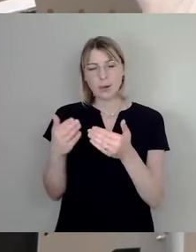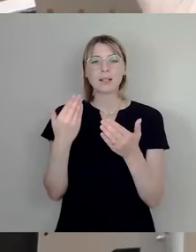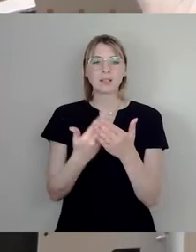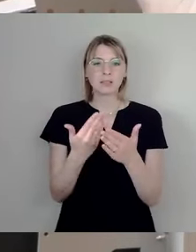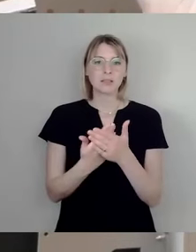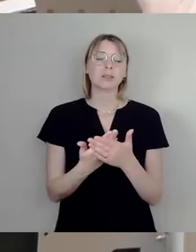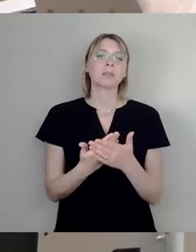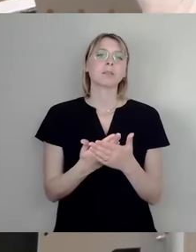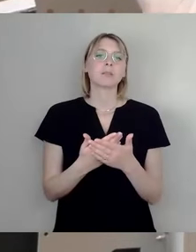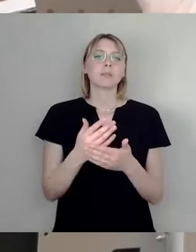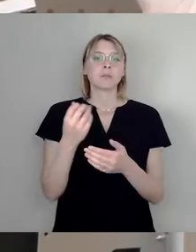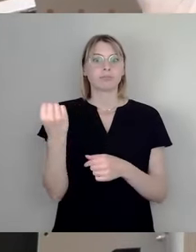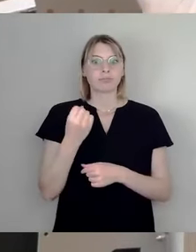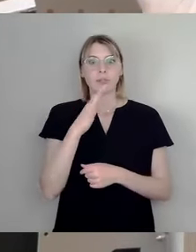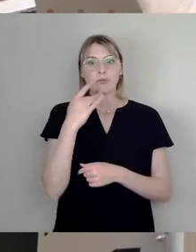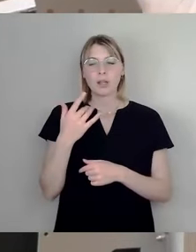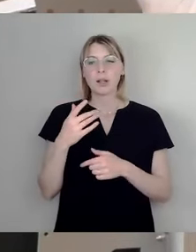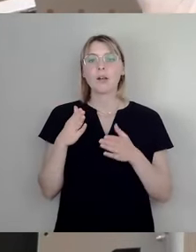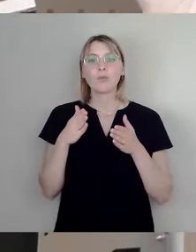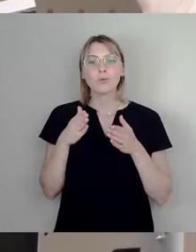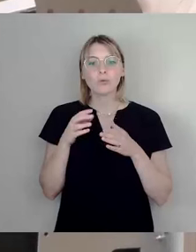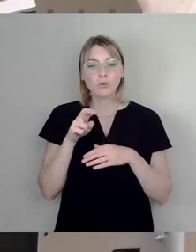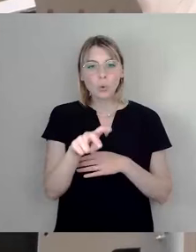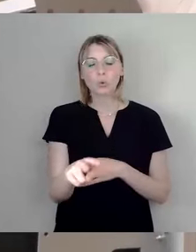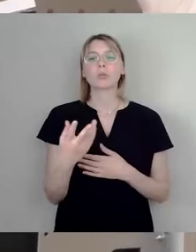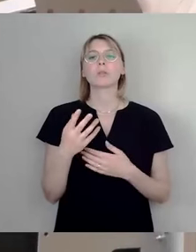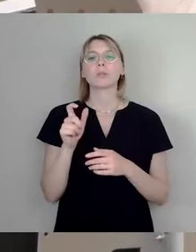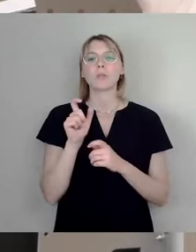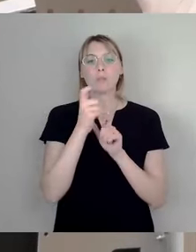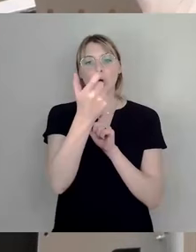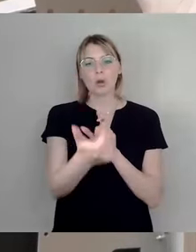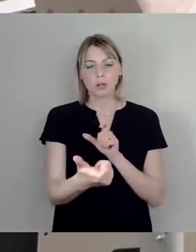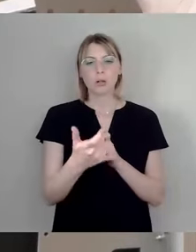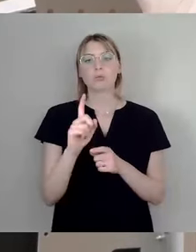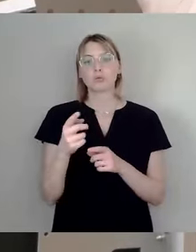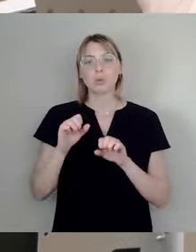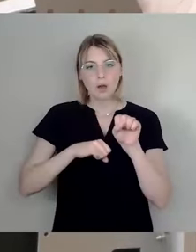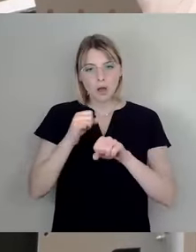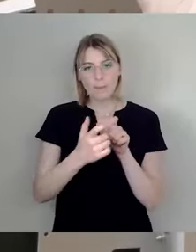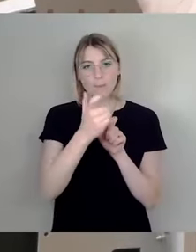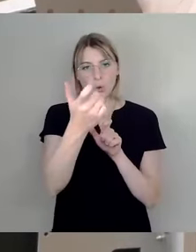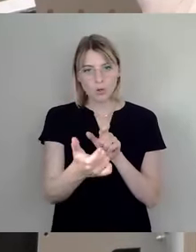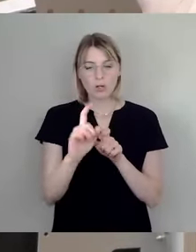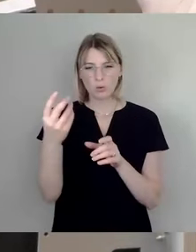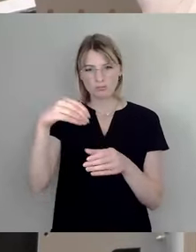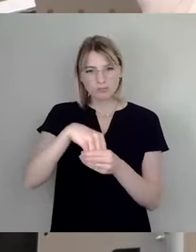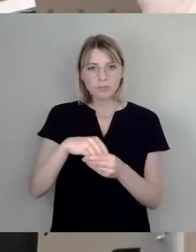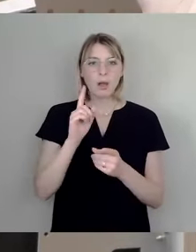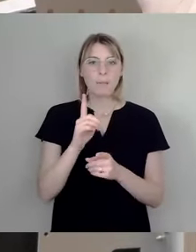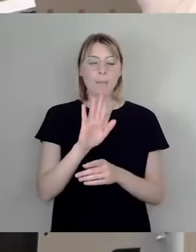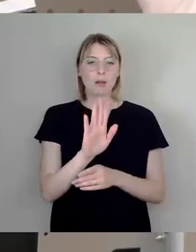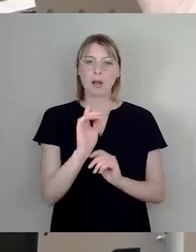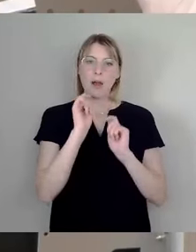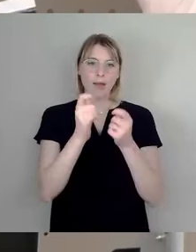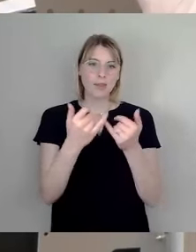Radwegbrücken und den Antrag werden Sie in Ihrer restlichen Amtszeit hier nicht mehr erleben.